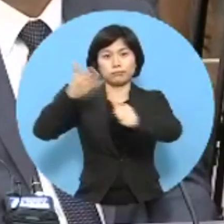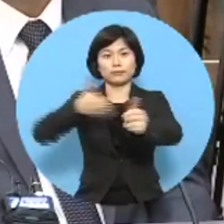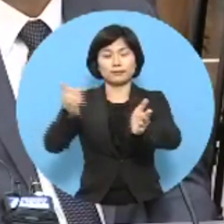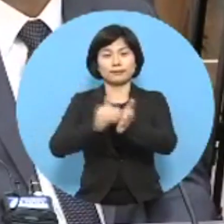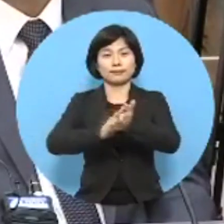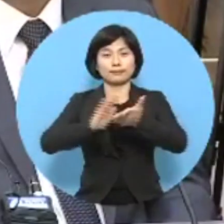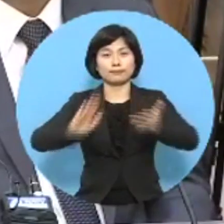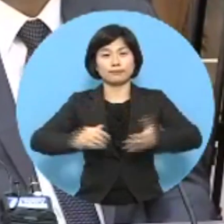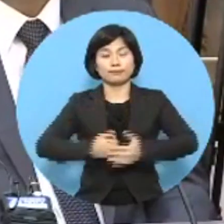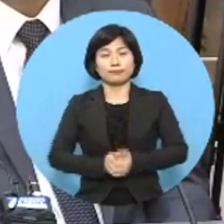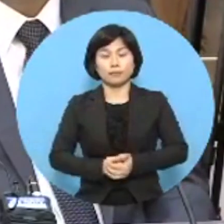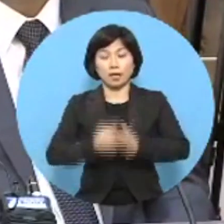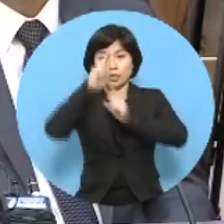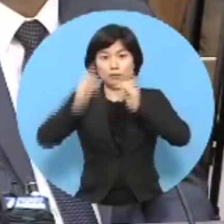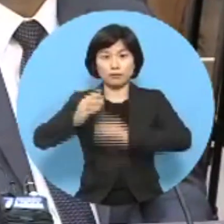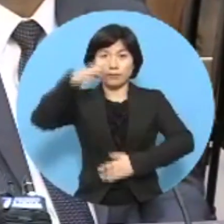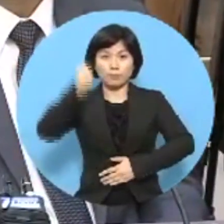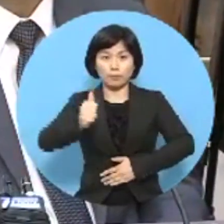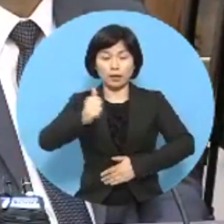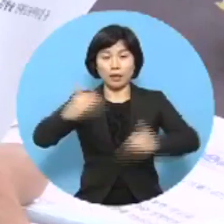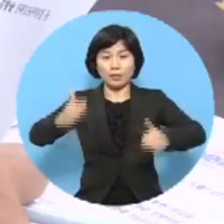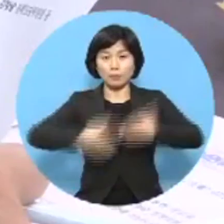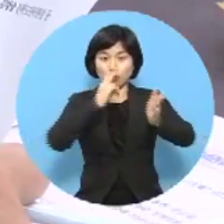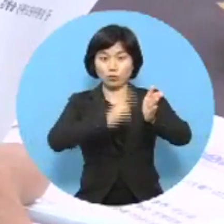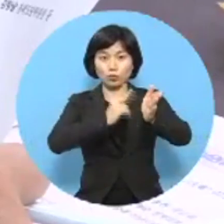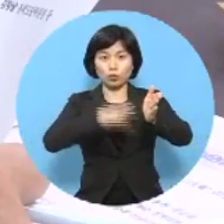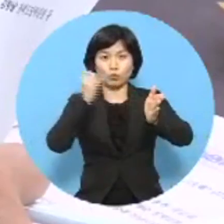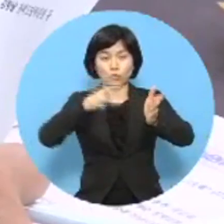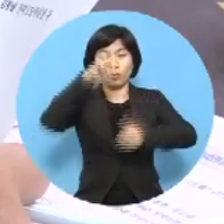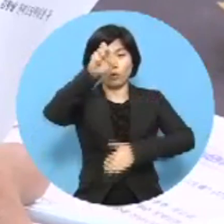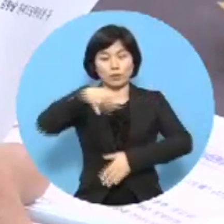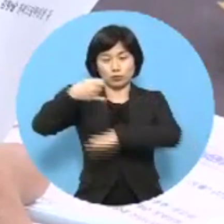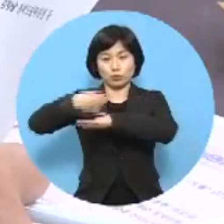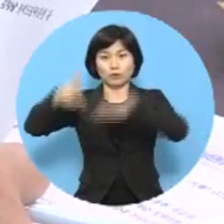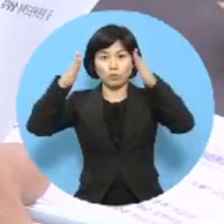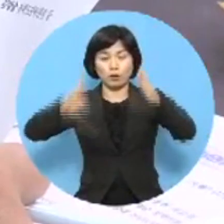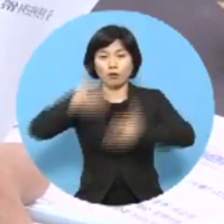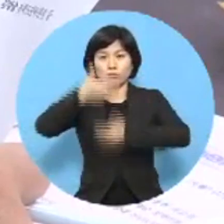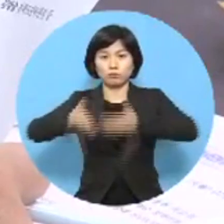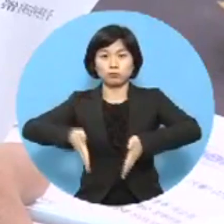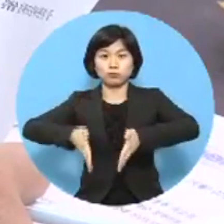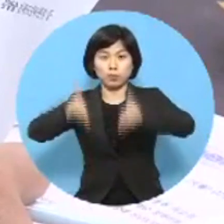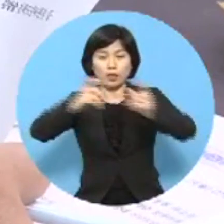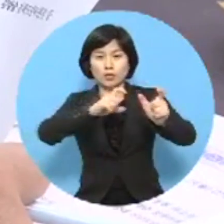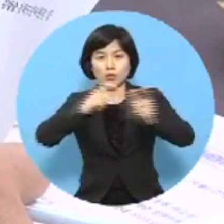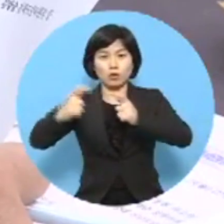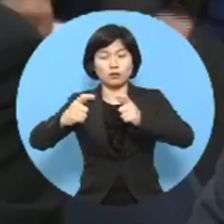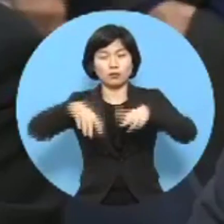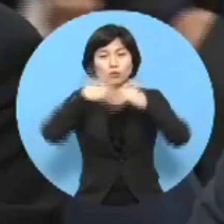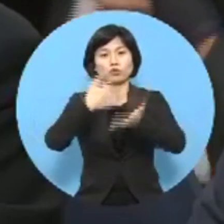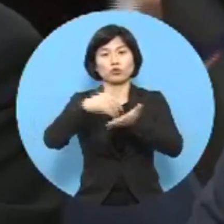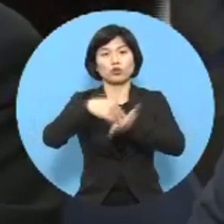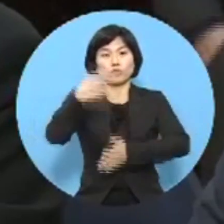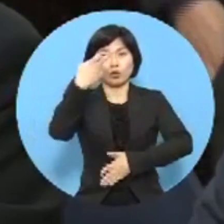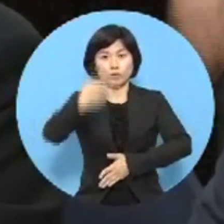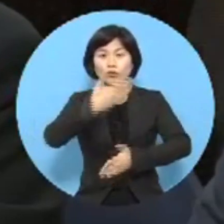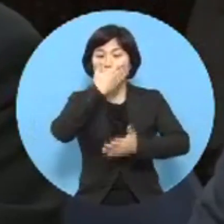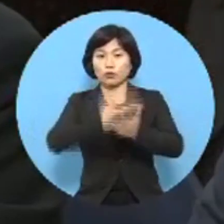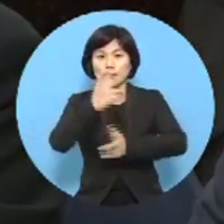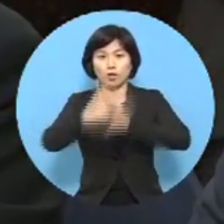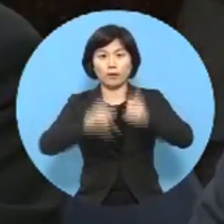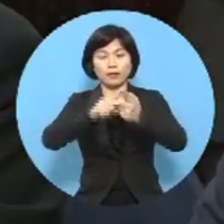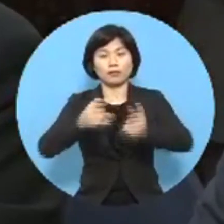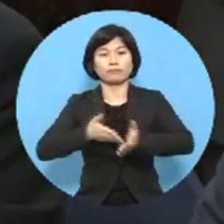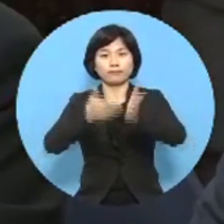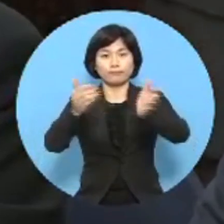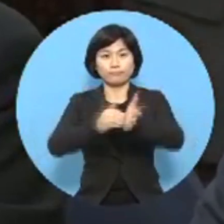당부했습니다. 이 지사는 남해안철도건설과 강주완도 간 고속도로건설 등 모두 12개 주요 현안